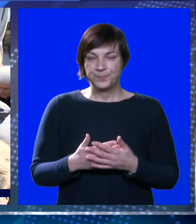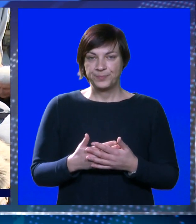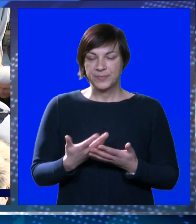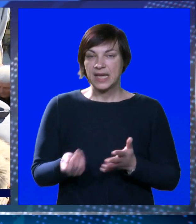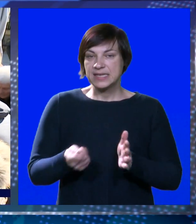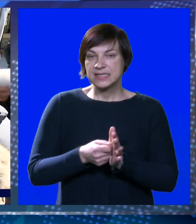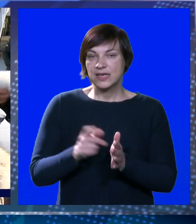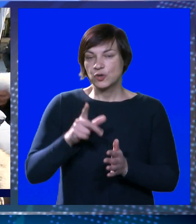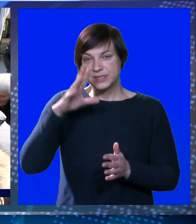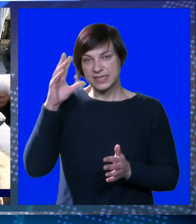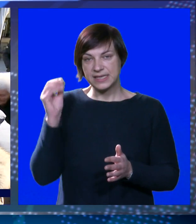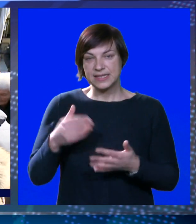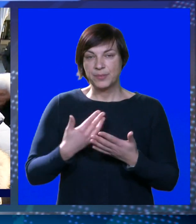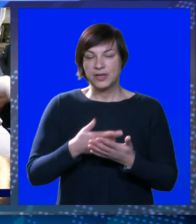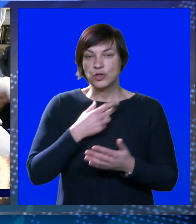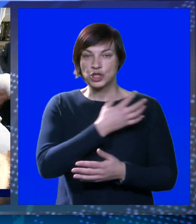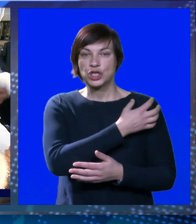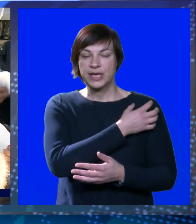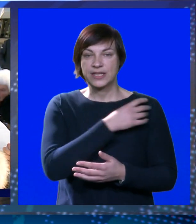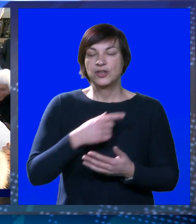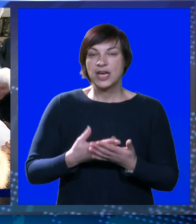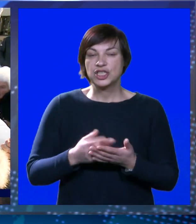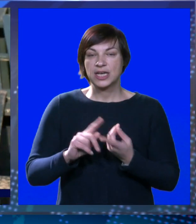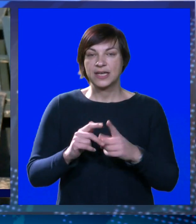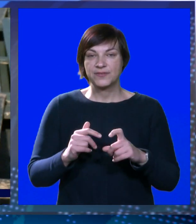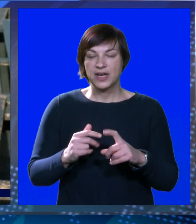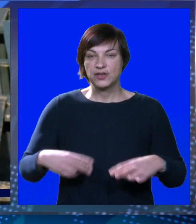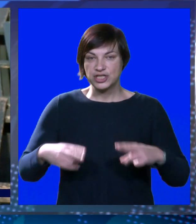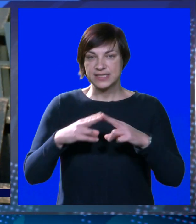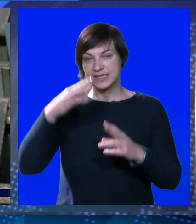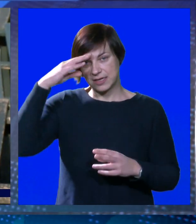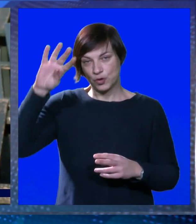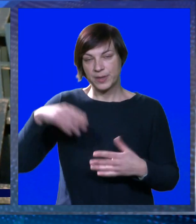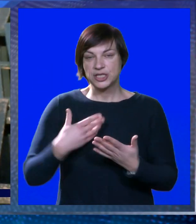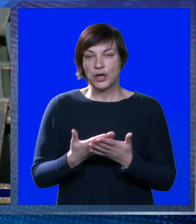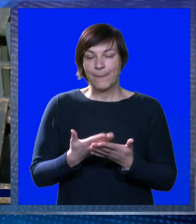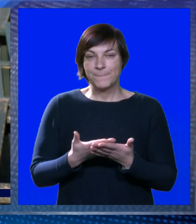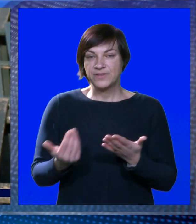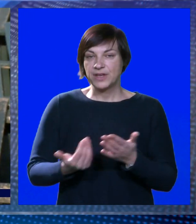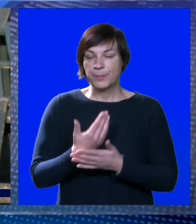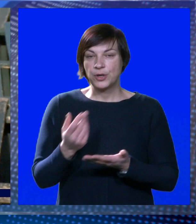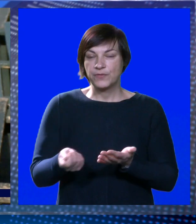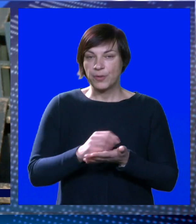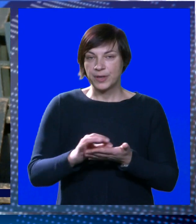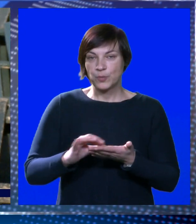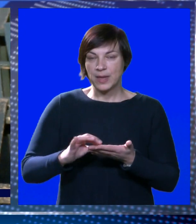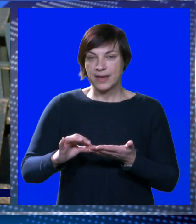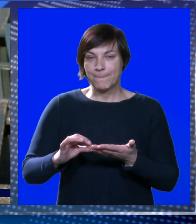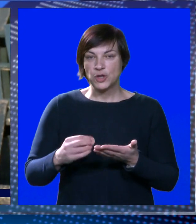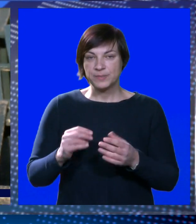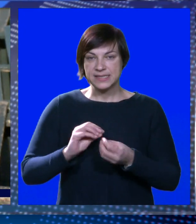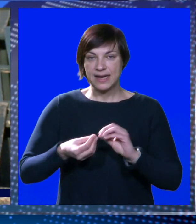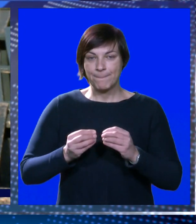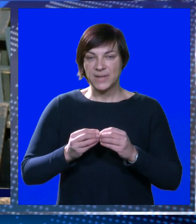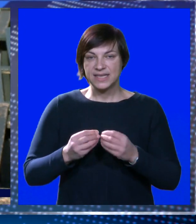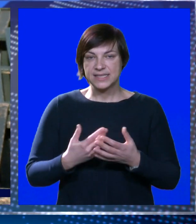A da zakupci ne zaboravljaju ono što je gradonačelnik Mato Franković na sastanku obećao, potvrđuje ponovno prikupljanje potpisao na